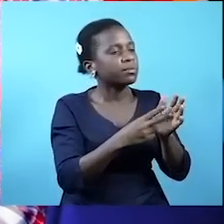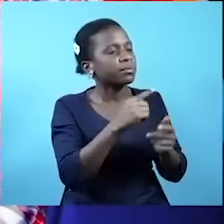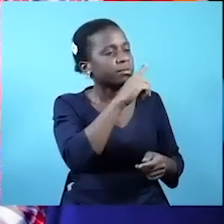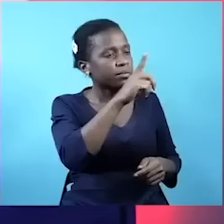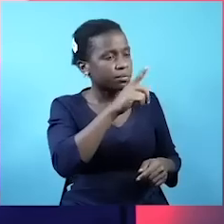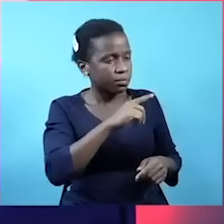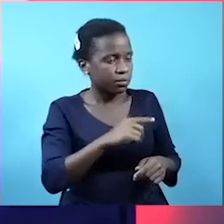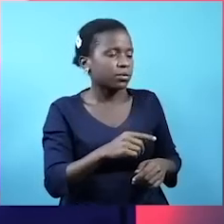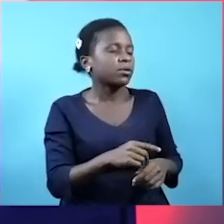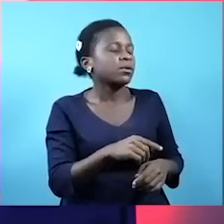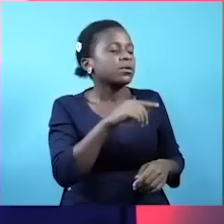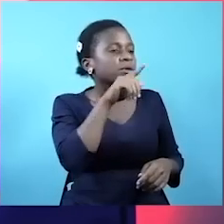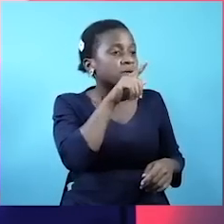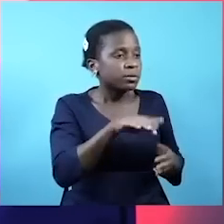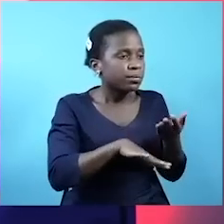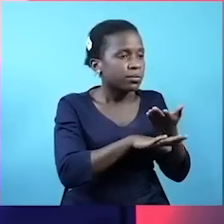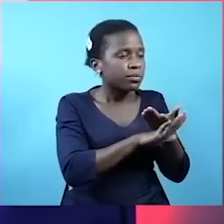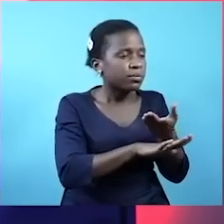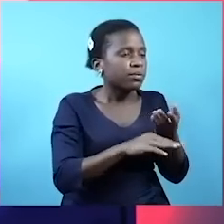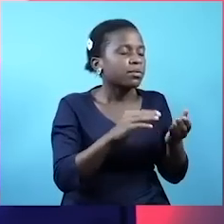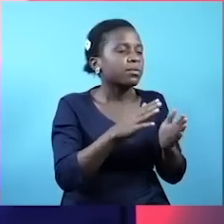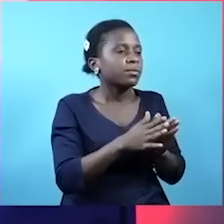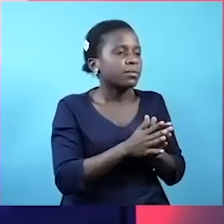Kulikuwa na hasara nyingine kwenye kununua rokomotives.